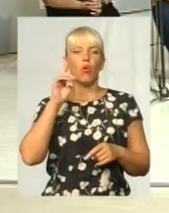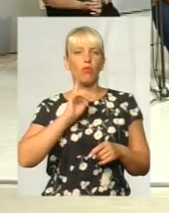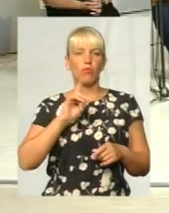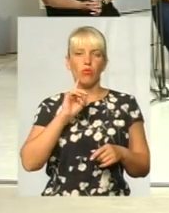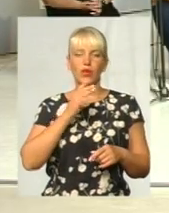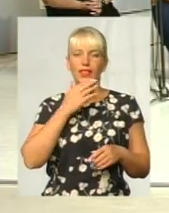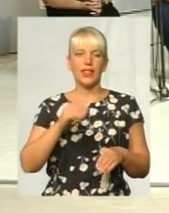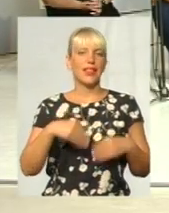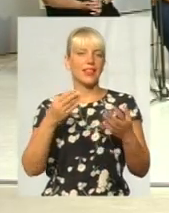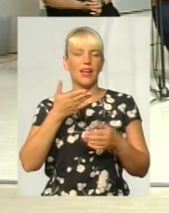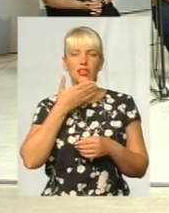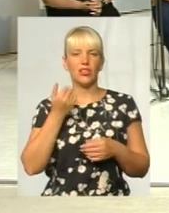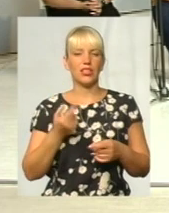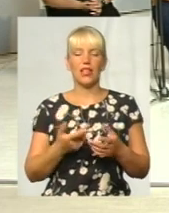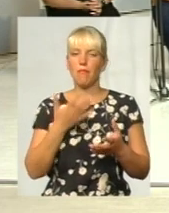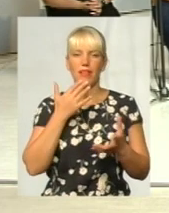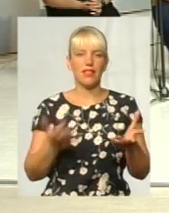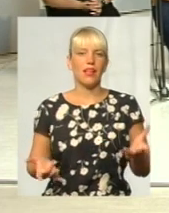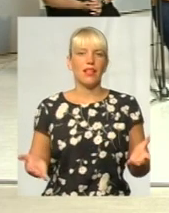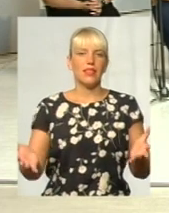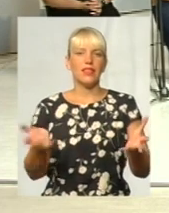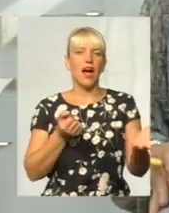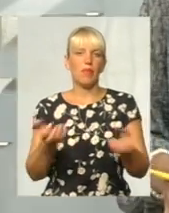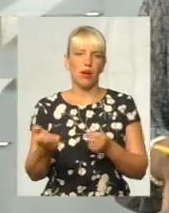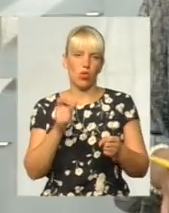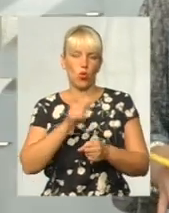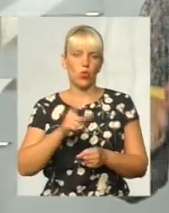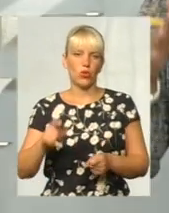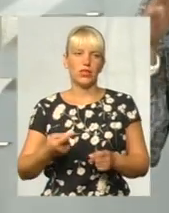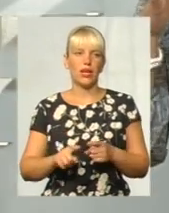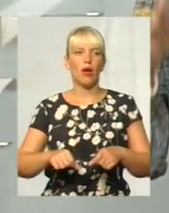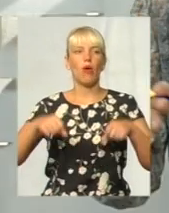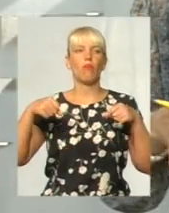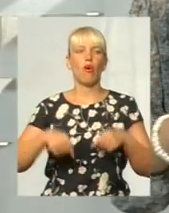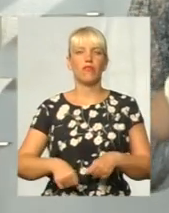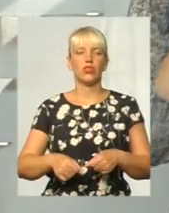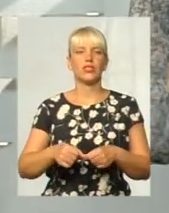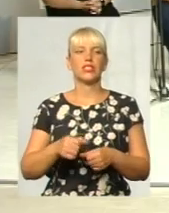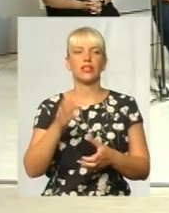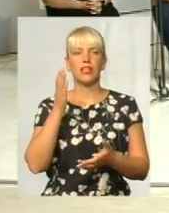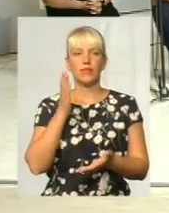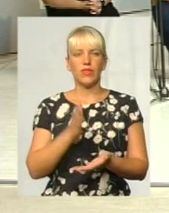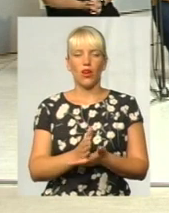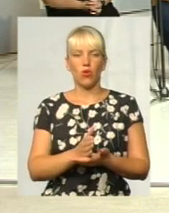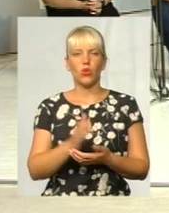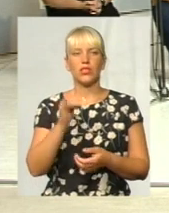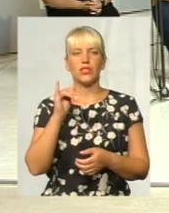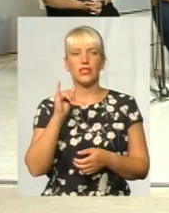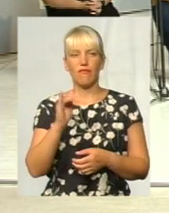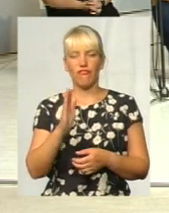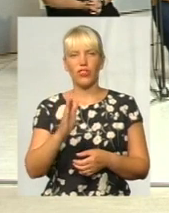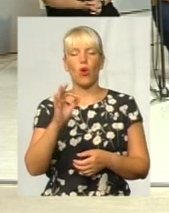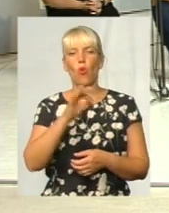не набраний відповідний штат цієї інспекції. Тобто повноваження знаходяться в ДАБі безпосередньо в